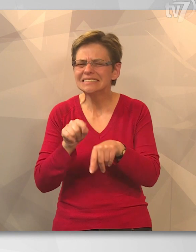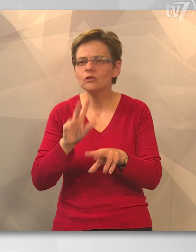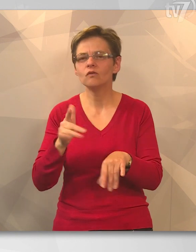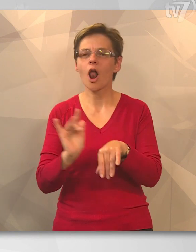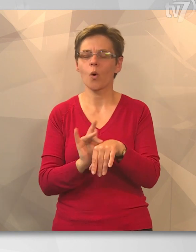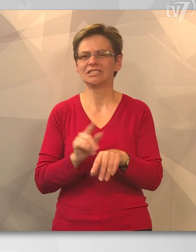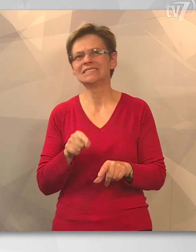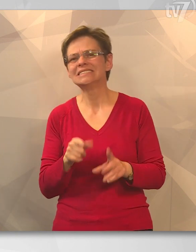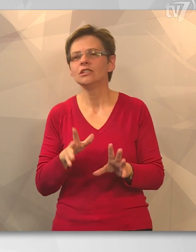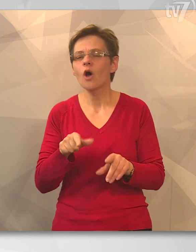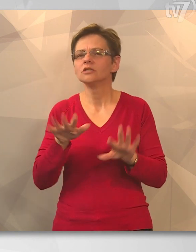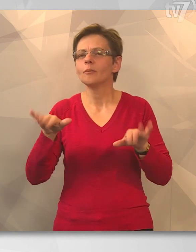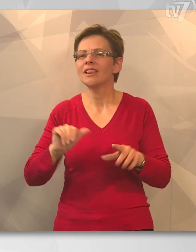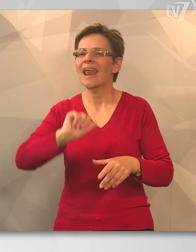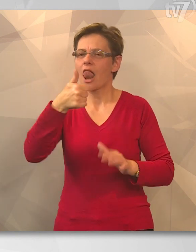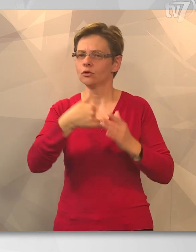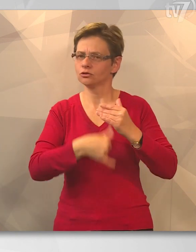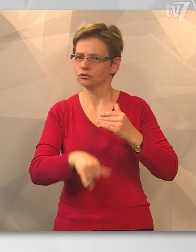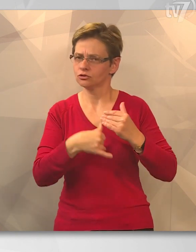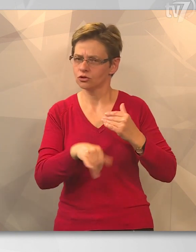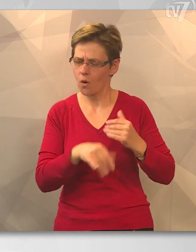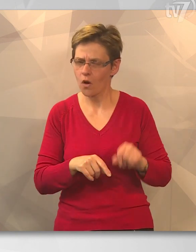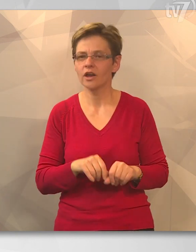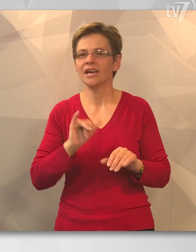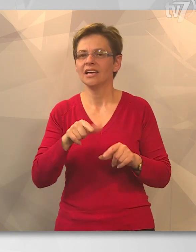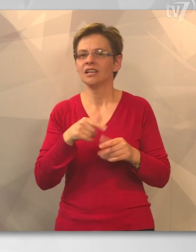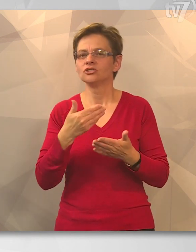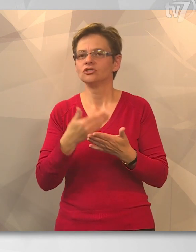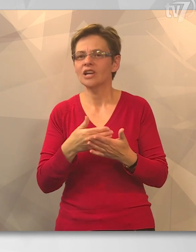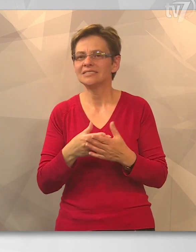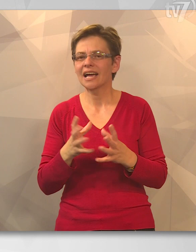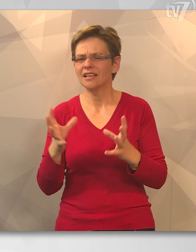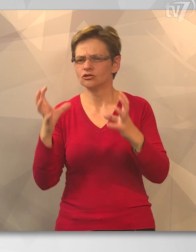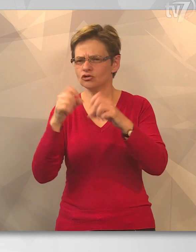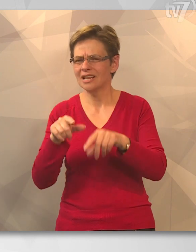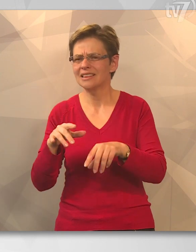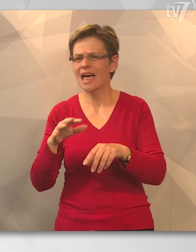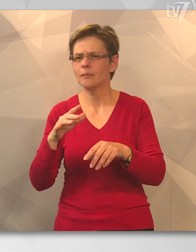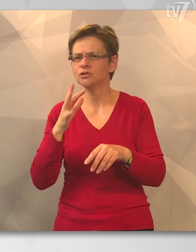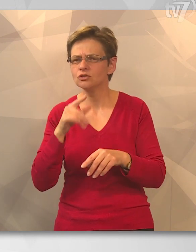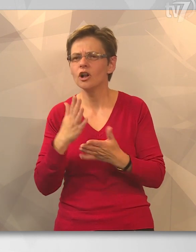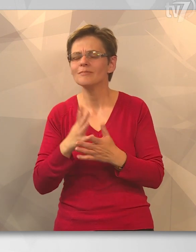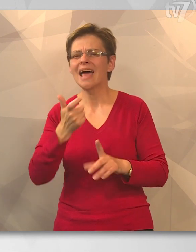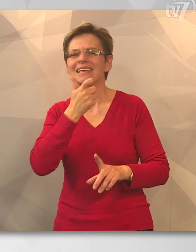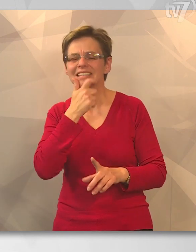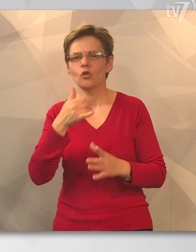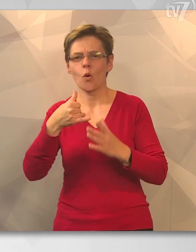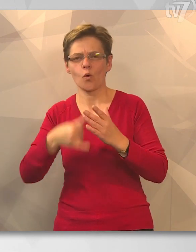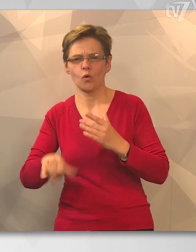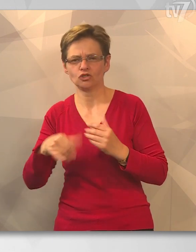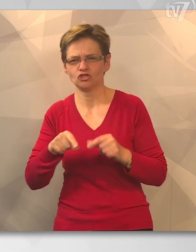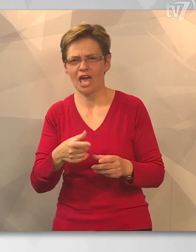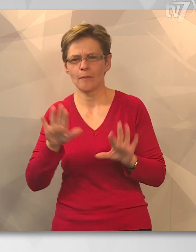az nagy valószínűséggel az a madár, amely először szaporodik, és ezeket az olív, zöld tojásokat pedig már a